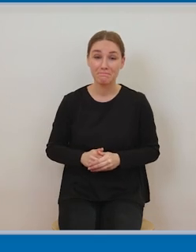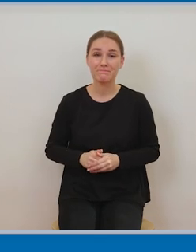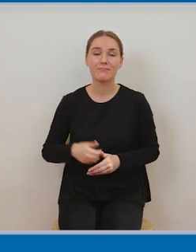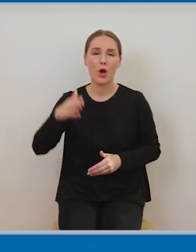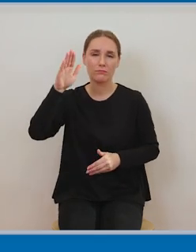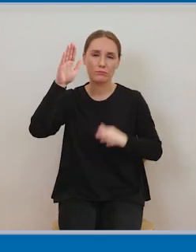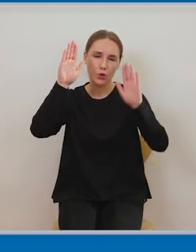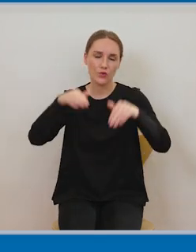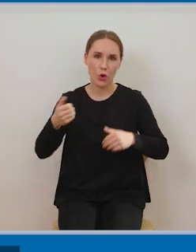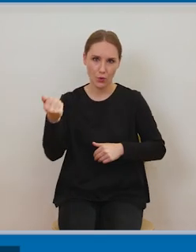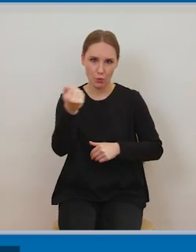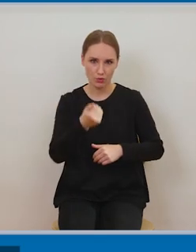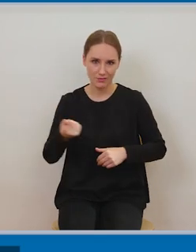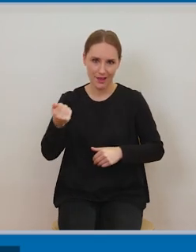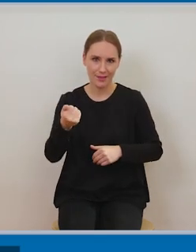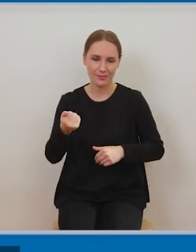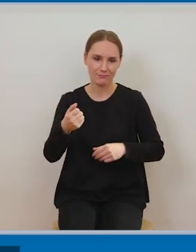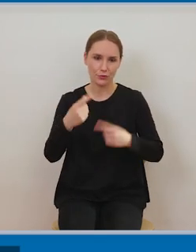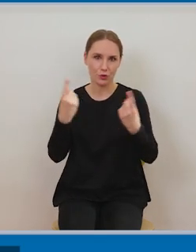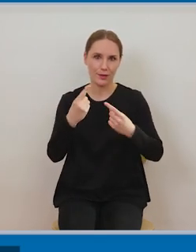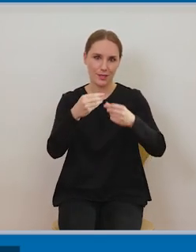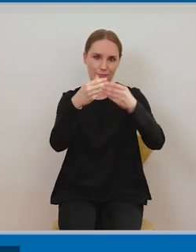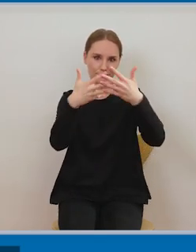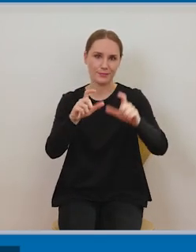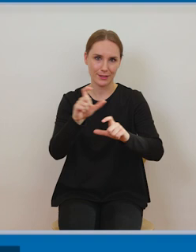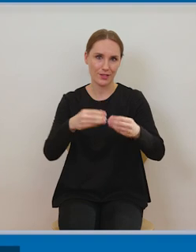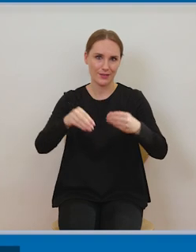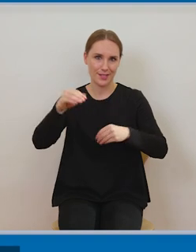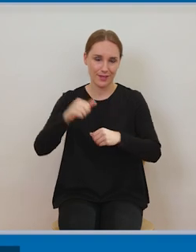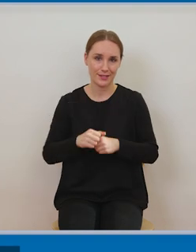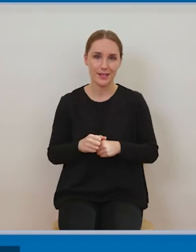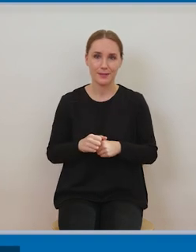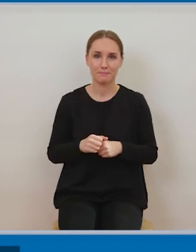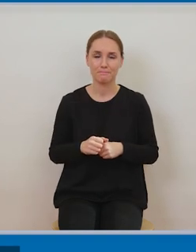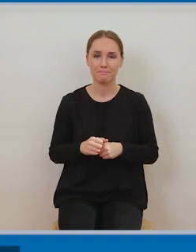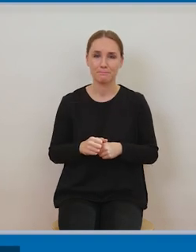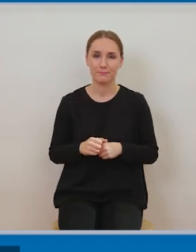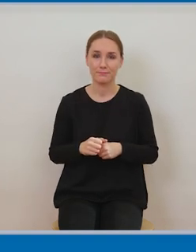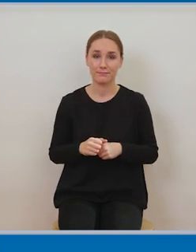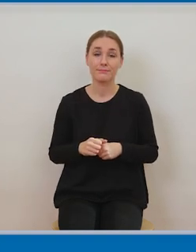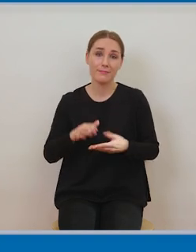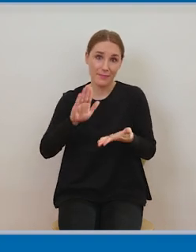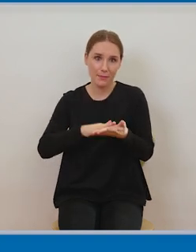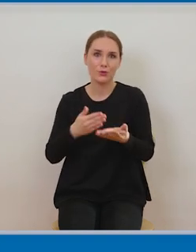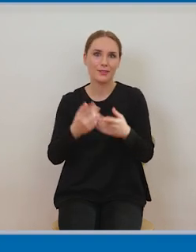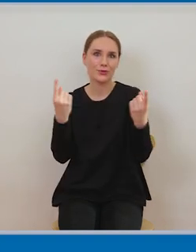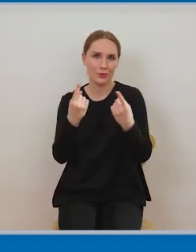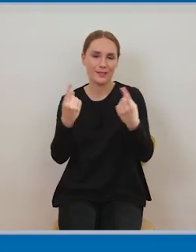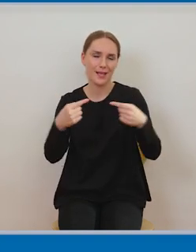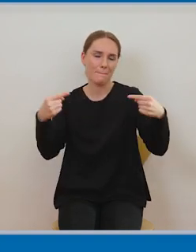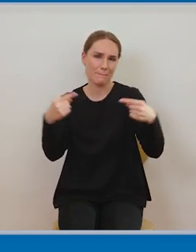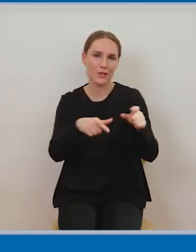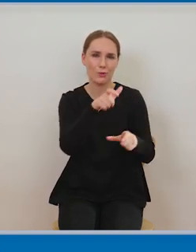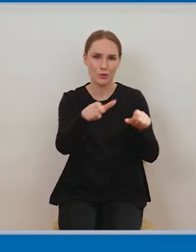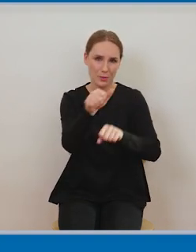niepełnosprawnościami to prawo autorskie cały czas dostosowuje się do potrzeb do zmian technologicznych ale też do potrzeb społecznych